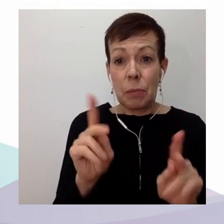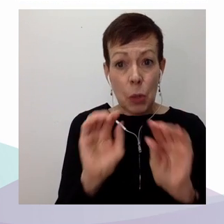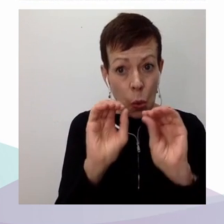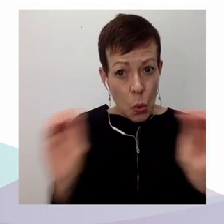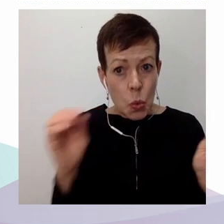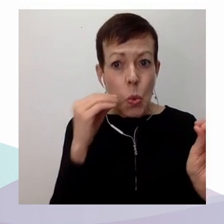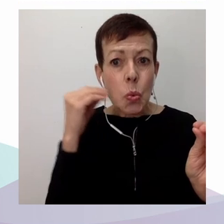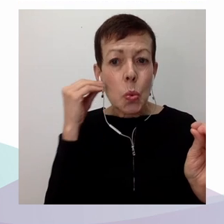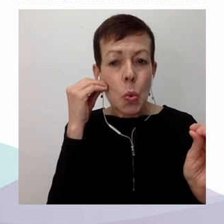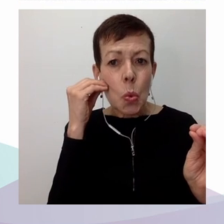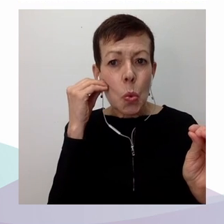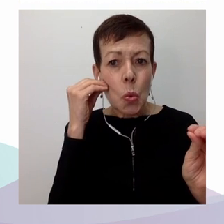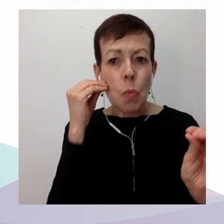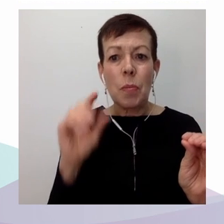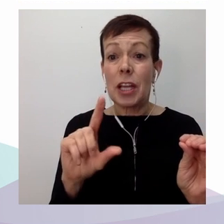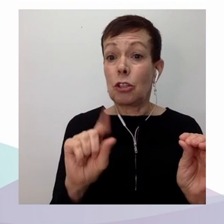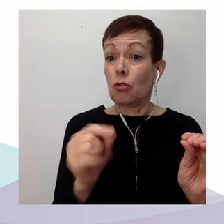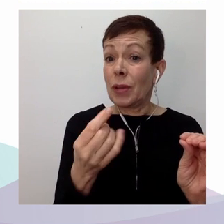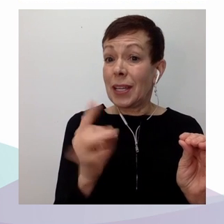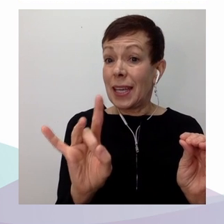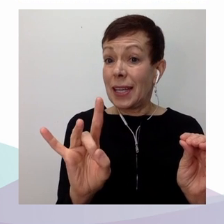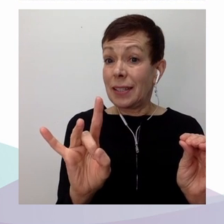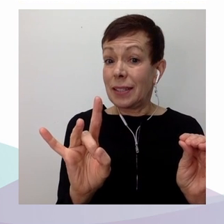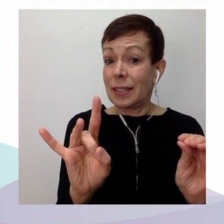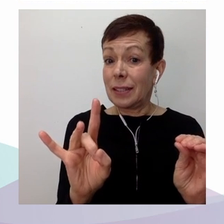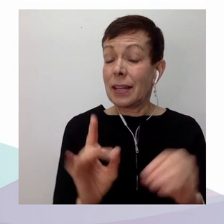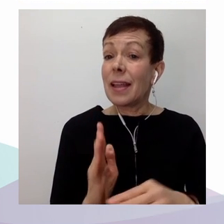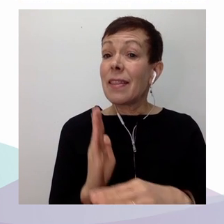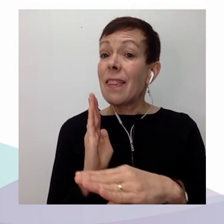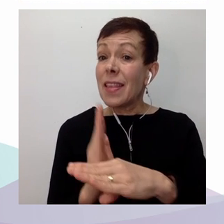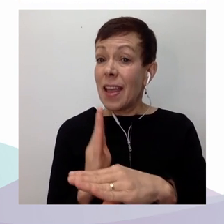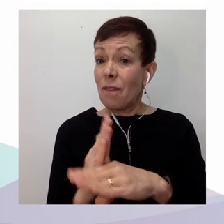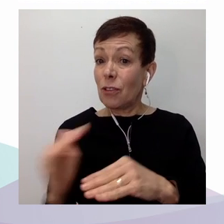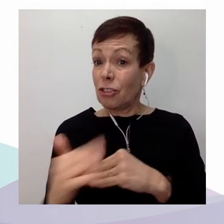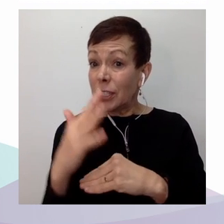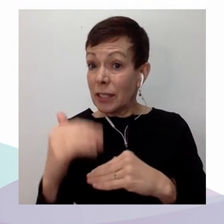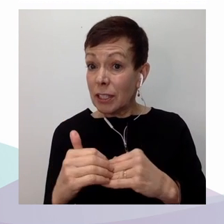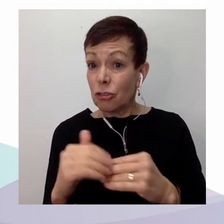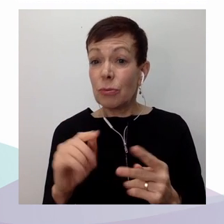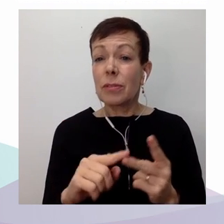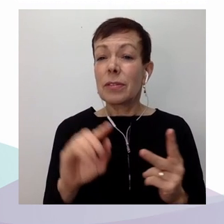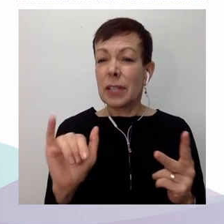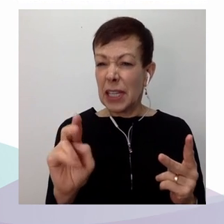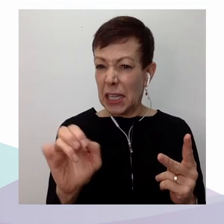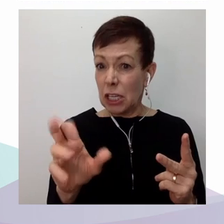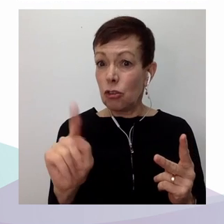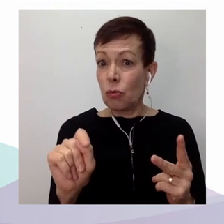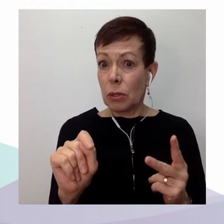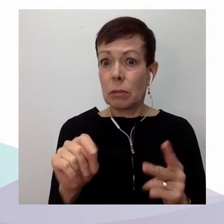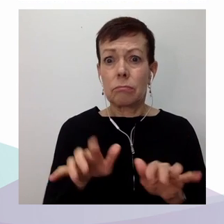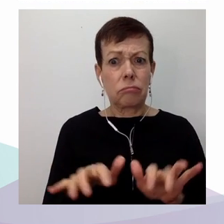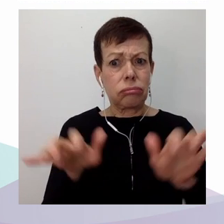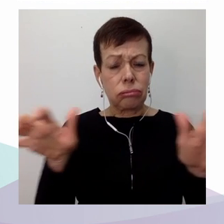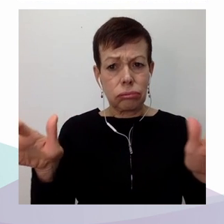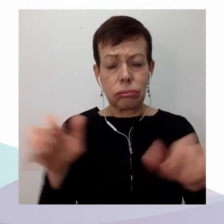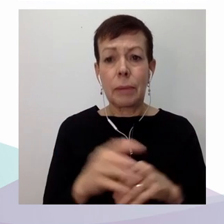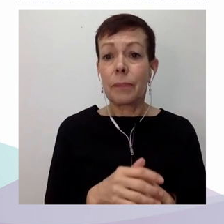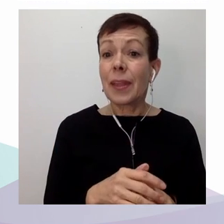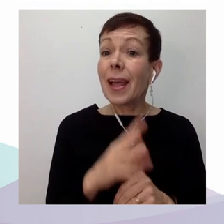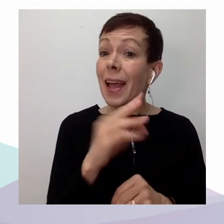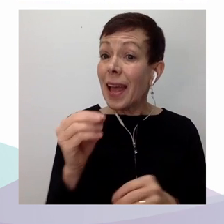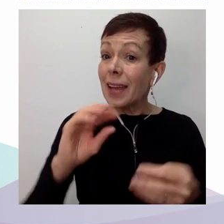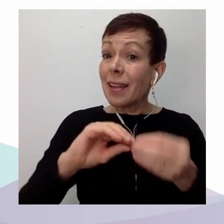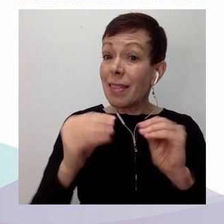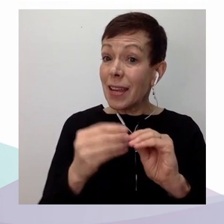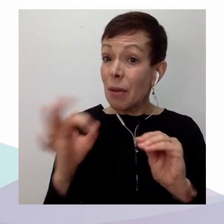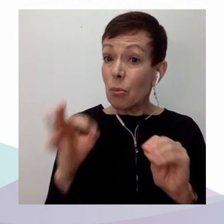surreprésentés dans ce groupe et le nombre d'itinérants aurait doublé à Montréal pendant la COVID-19. Bien sûr,